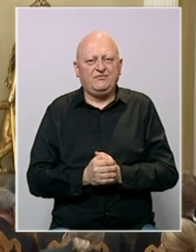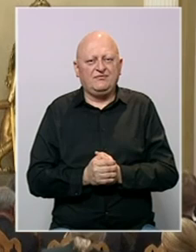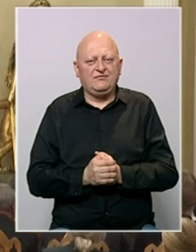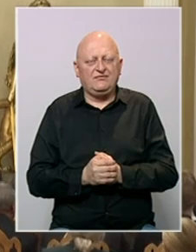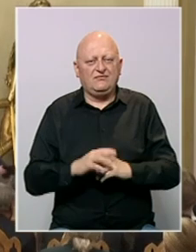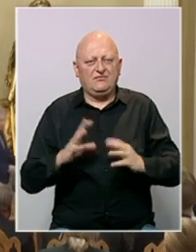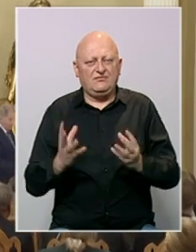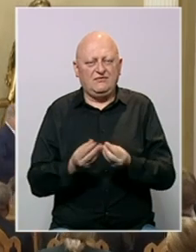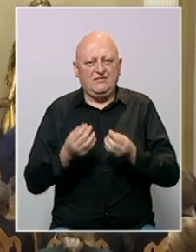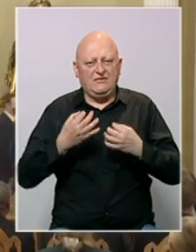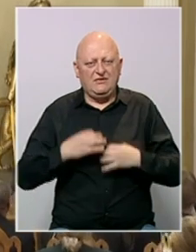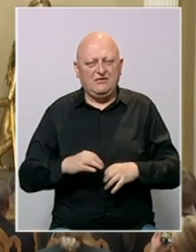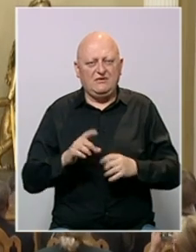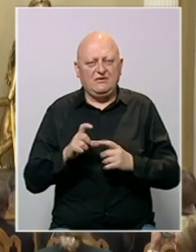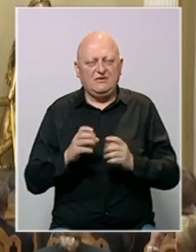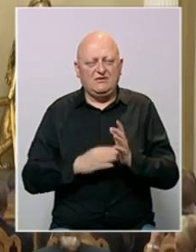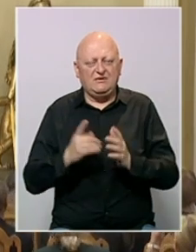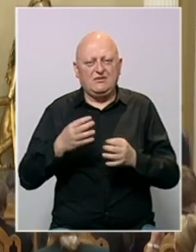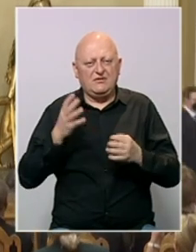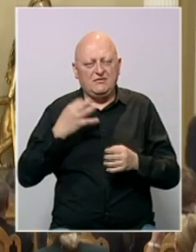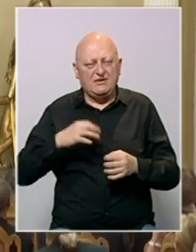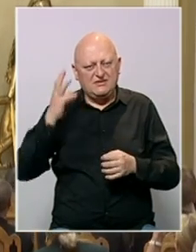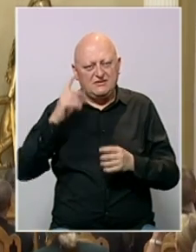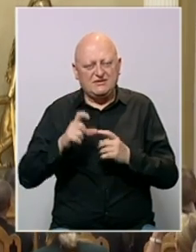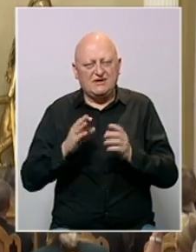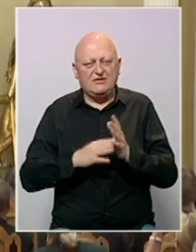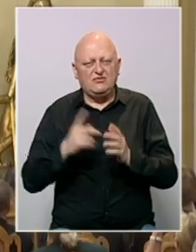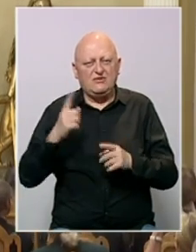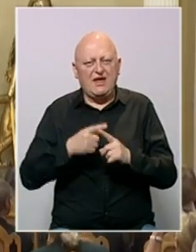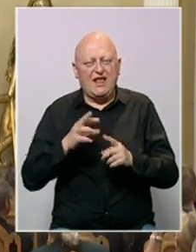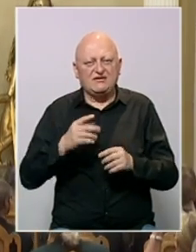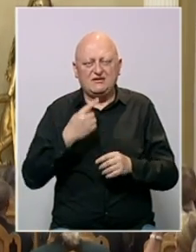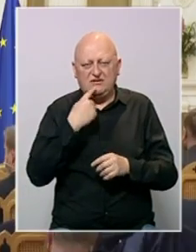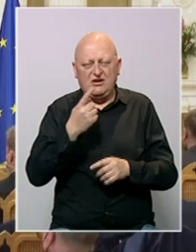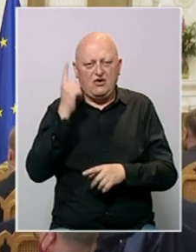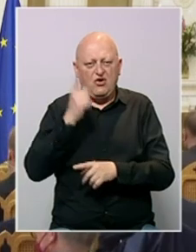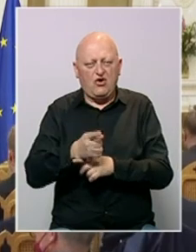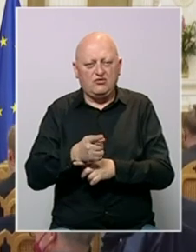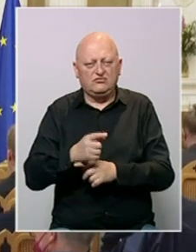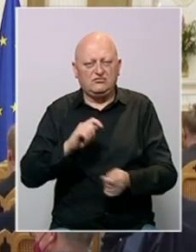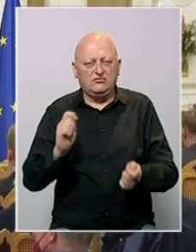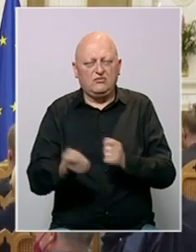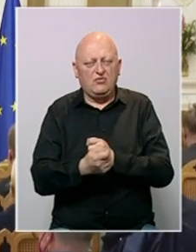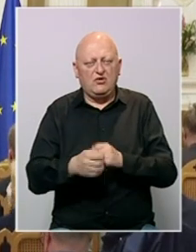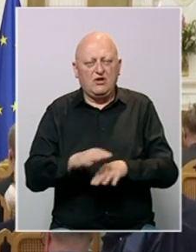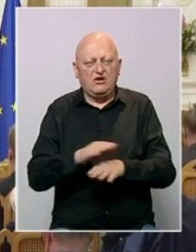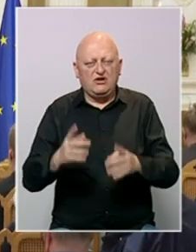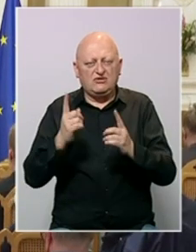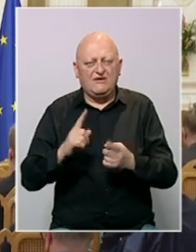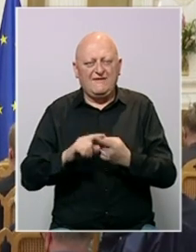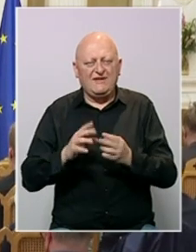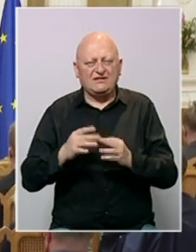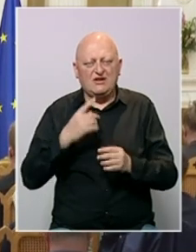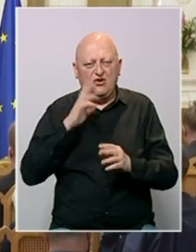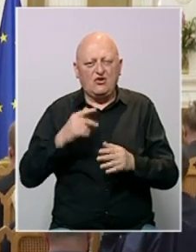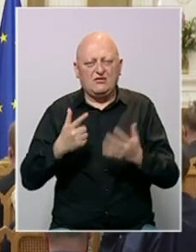Zajedno su predsjednik Saulini Nisto i premijer Kasana Marin u Helsinki u saopštili odluku o namjeri promjene neutralnog statusa Finjske koji